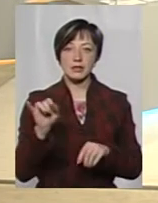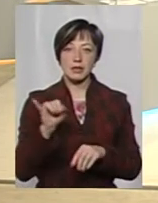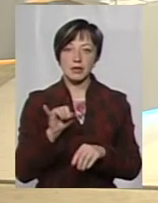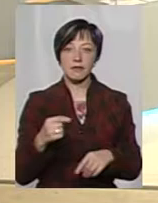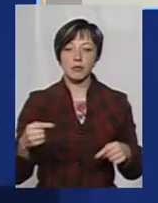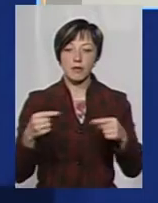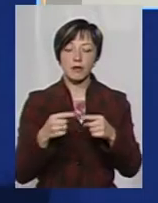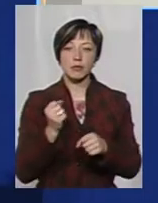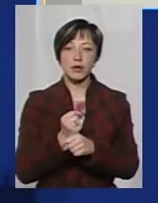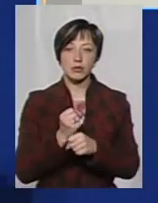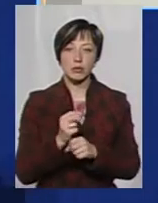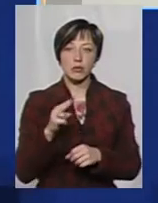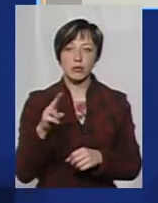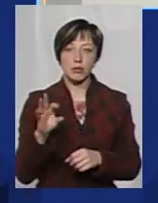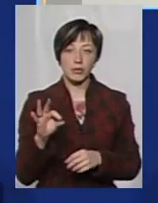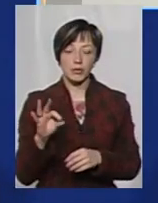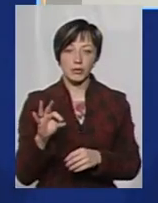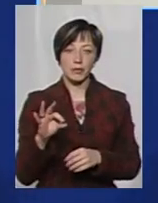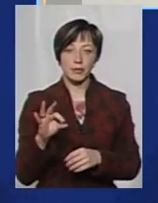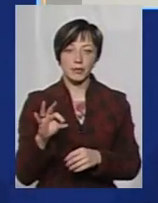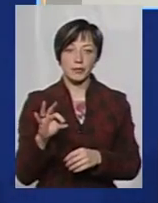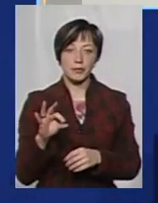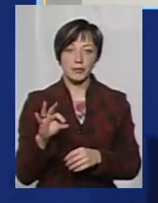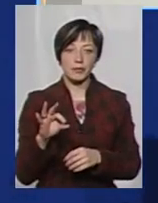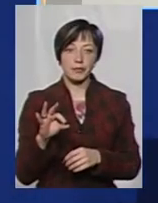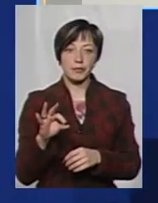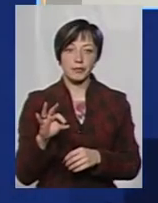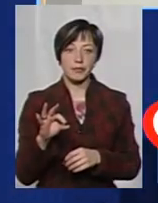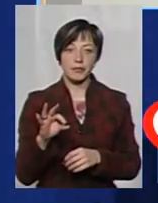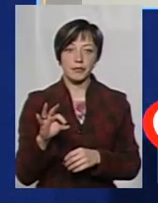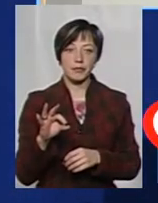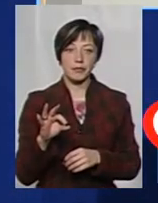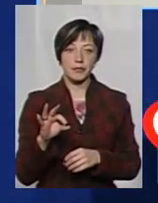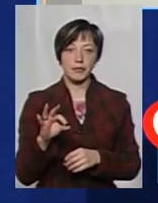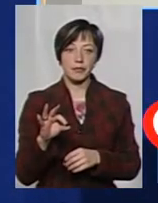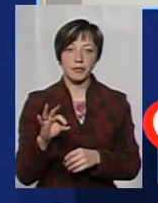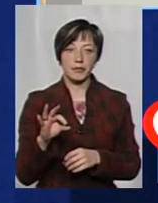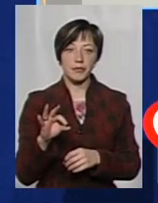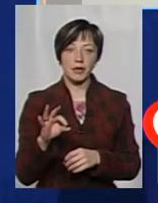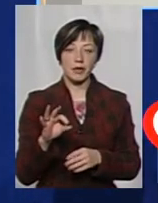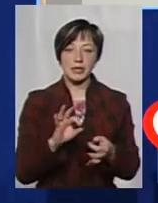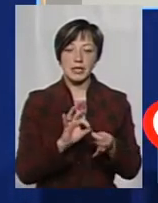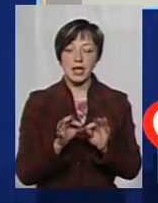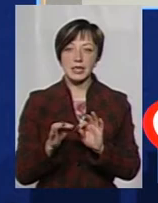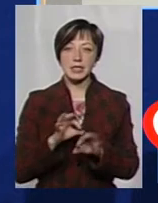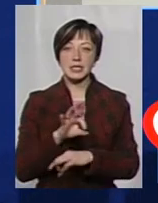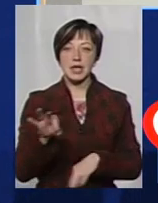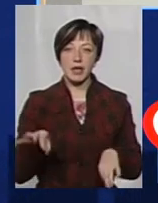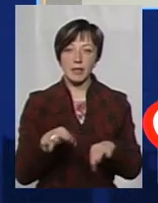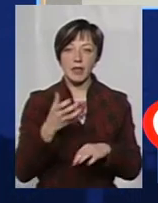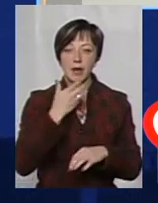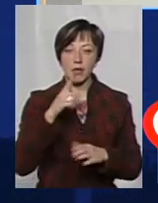відповідно, працює по цій складній схемі, як і з